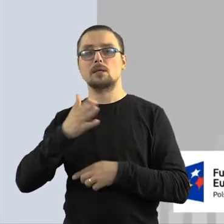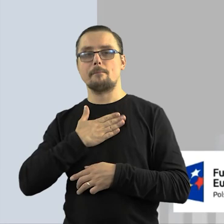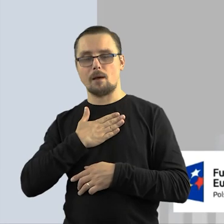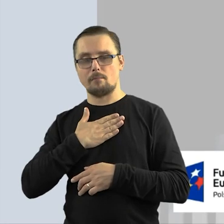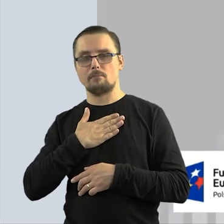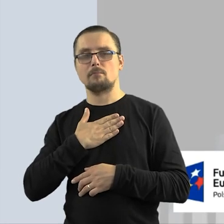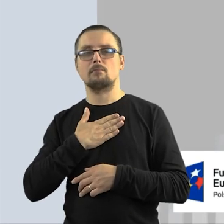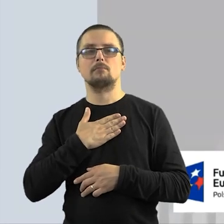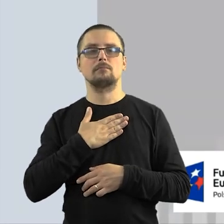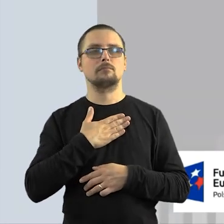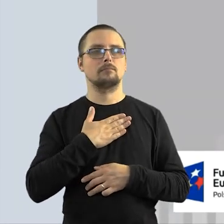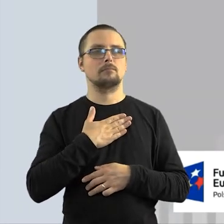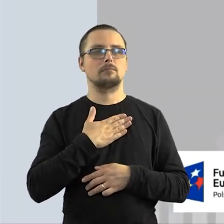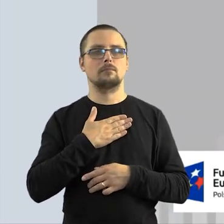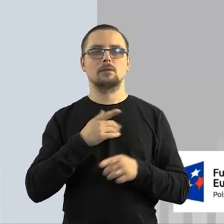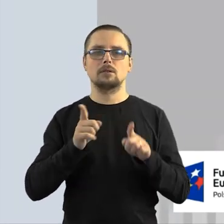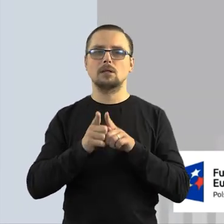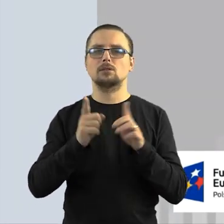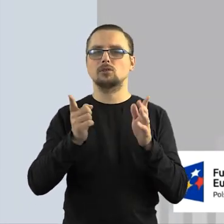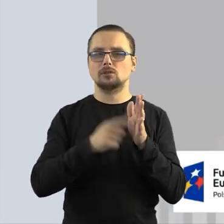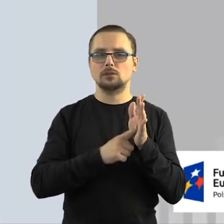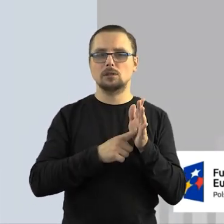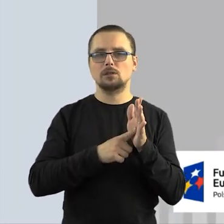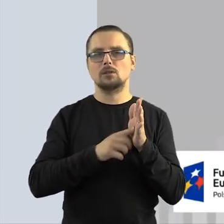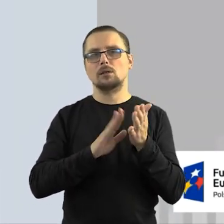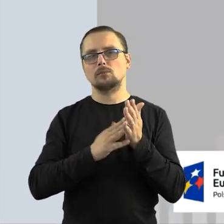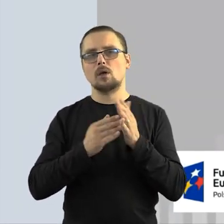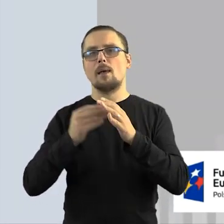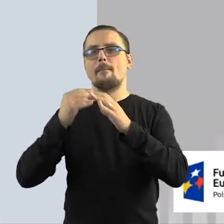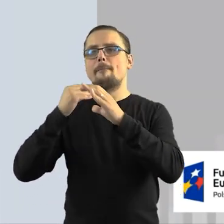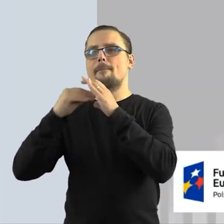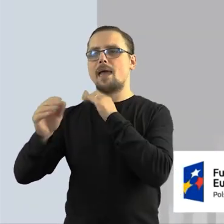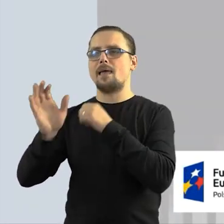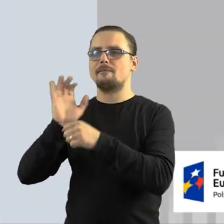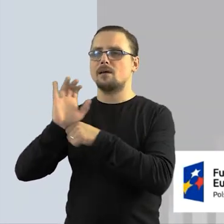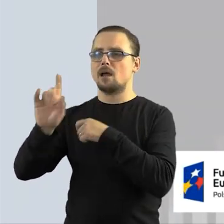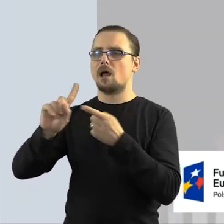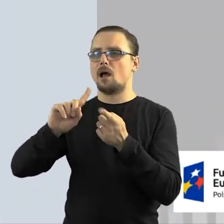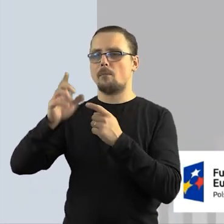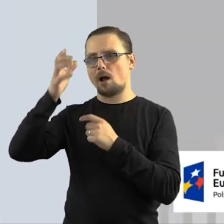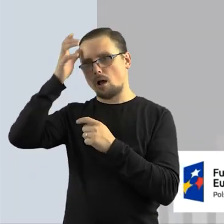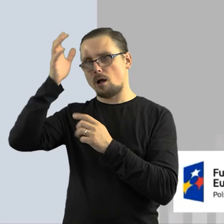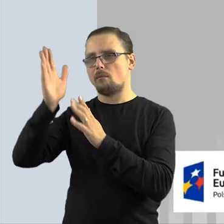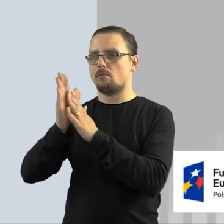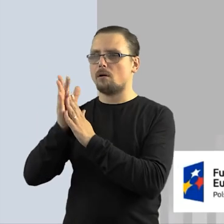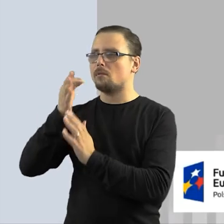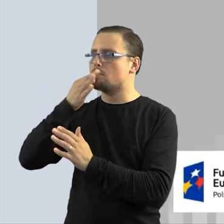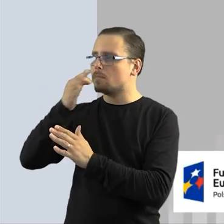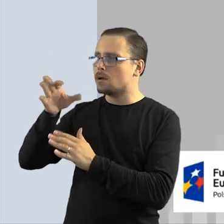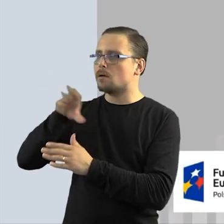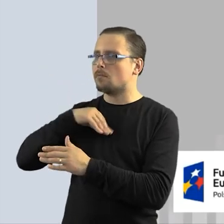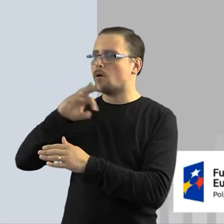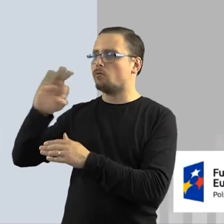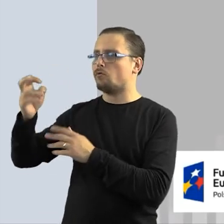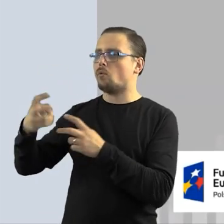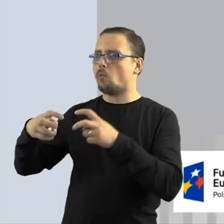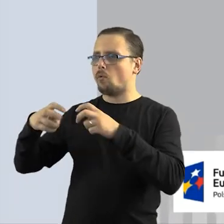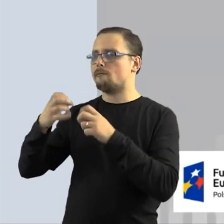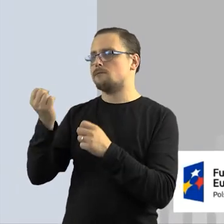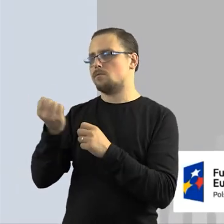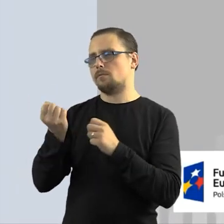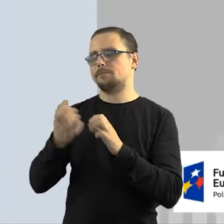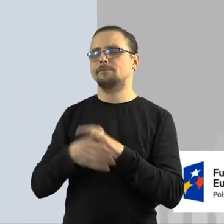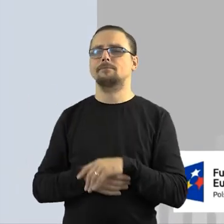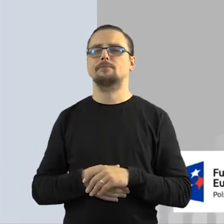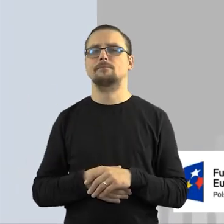domeny publicznej, albo takie, do których mamy licencję. Często też, proszę Państwa, naprawdę wystarczy kwestia maila do wydawnictwa czy maila